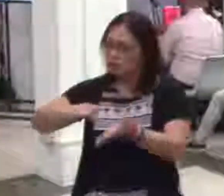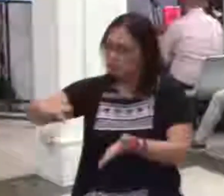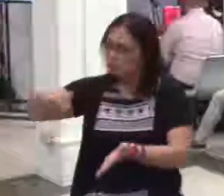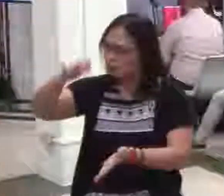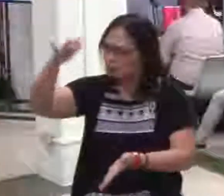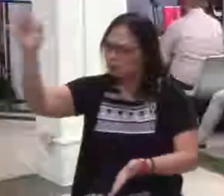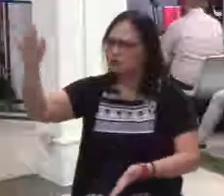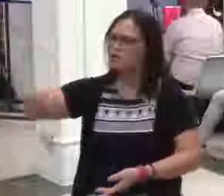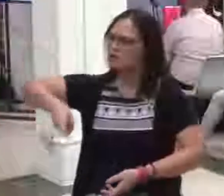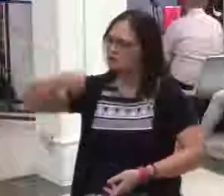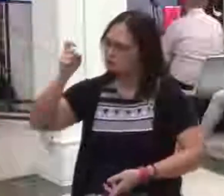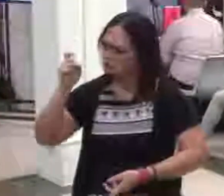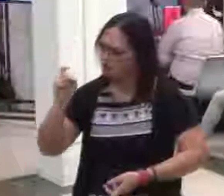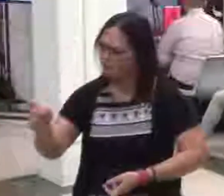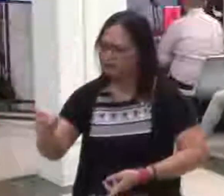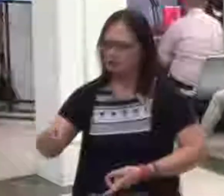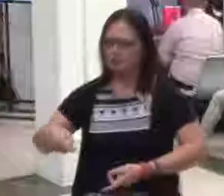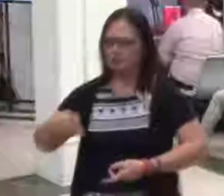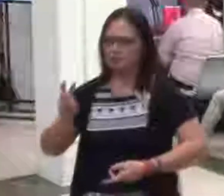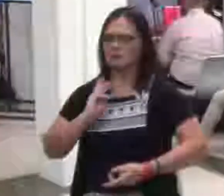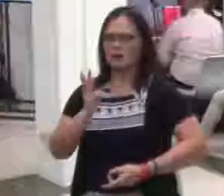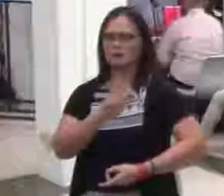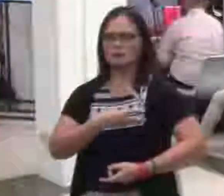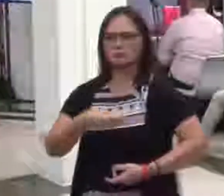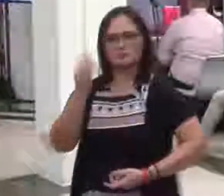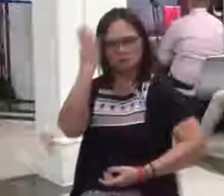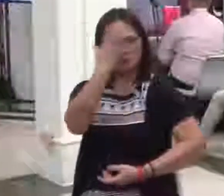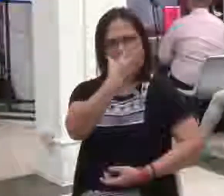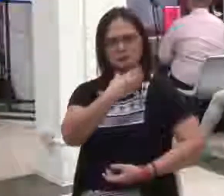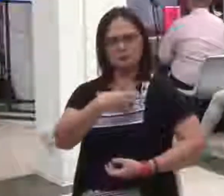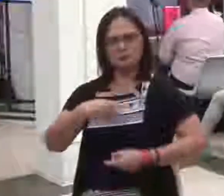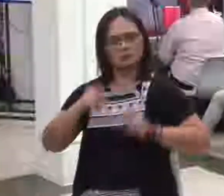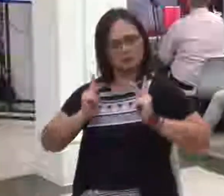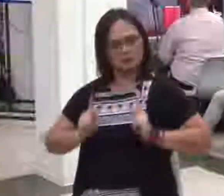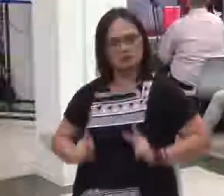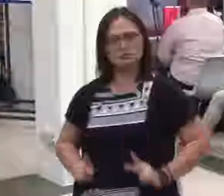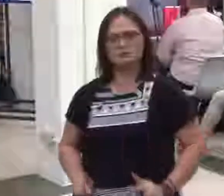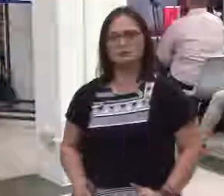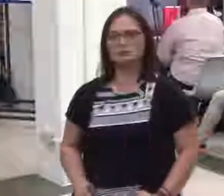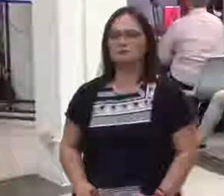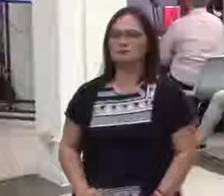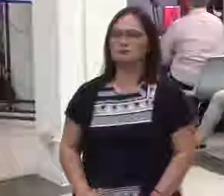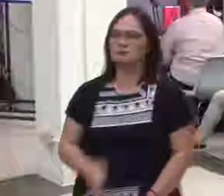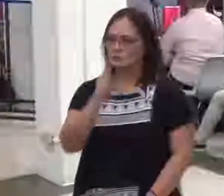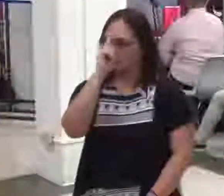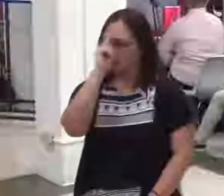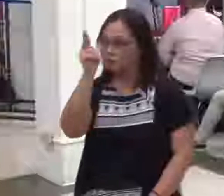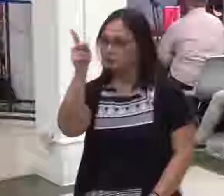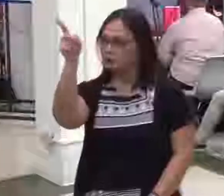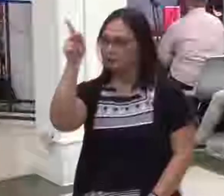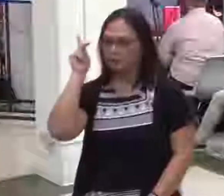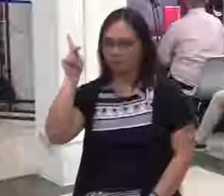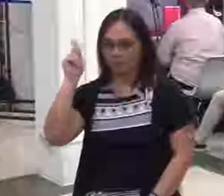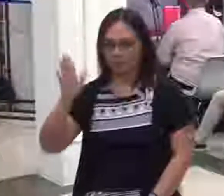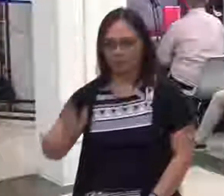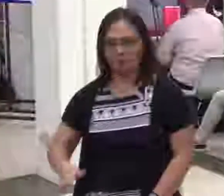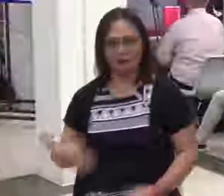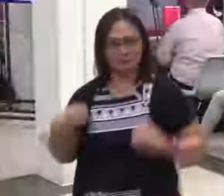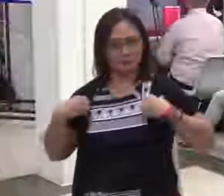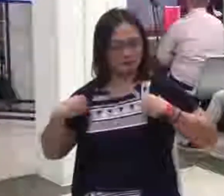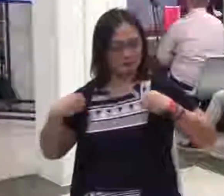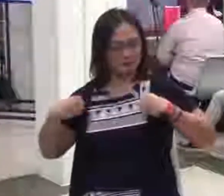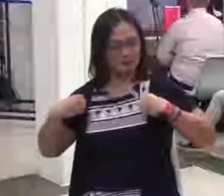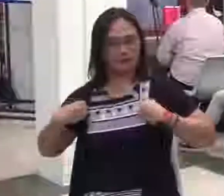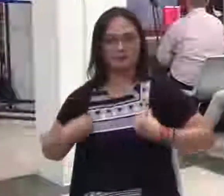naman somehow yung dating natin. Tanma po ba yun? Sapagkat pag pumunta ka doon sa opisya na presidente